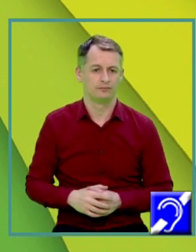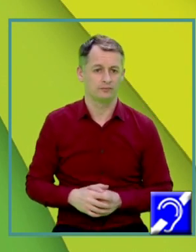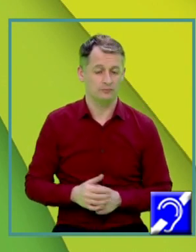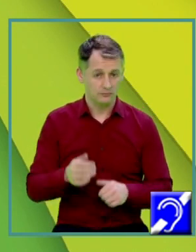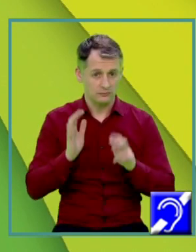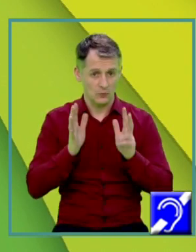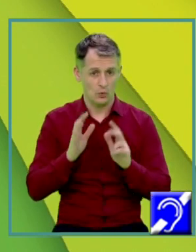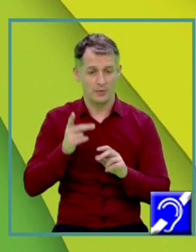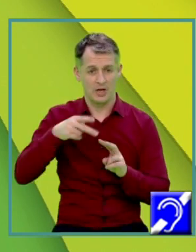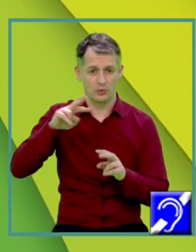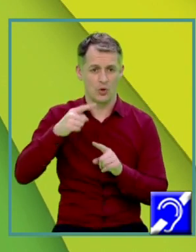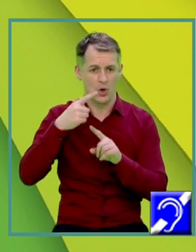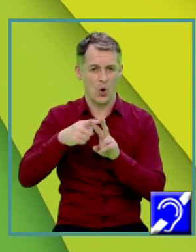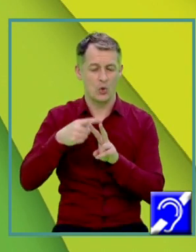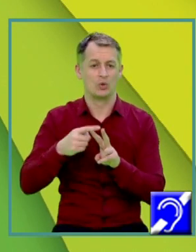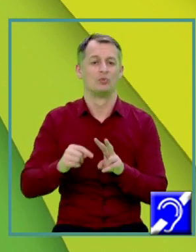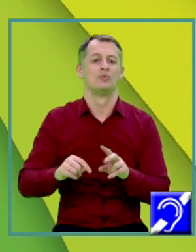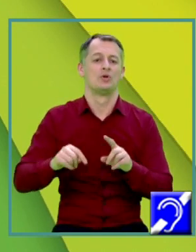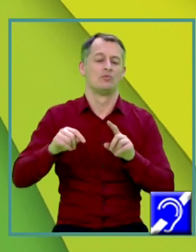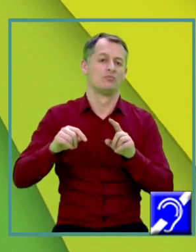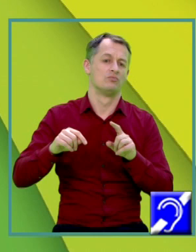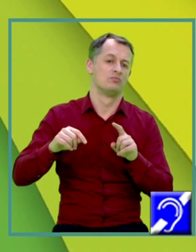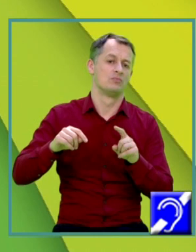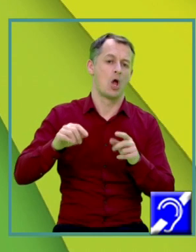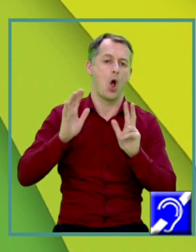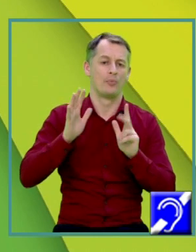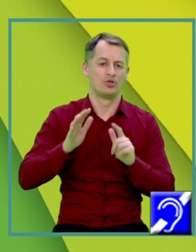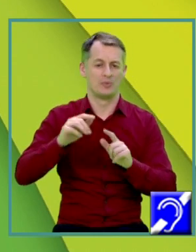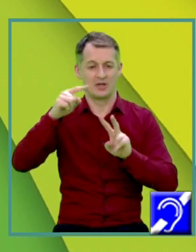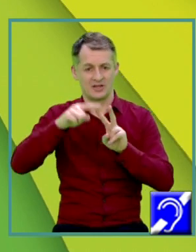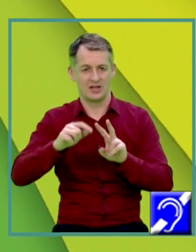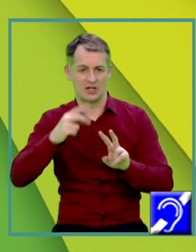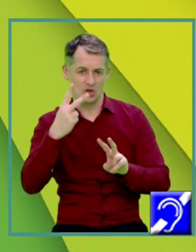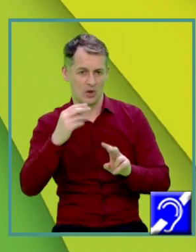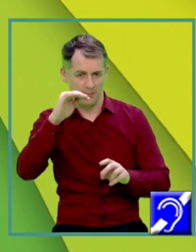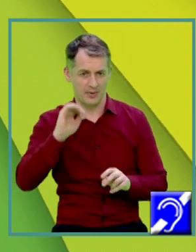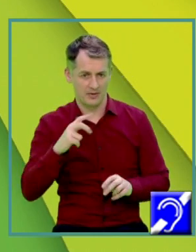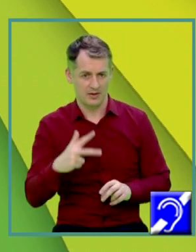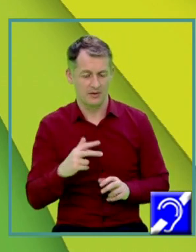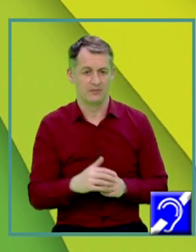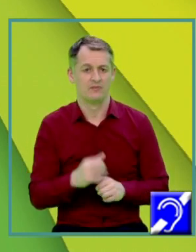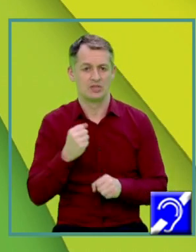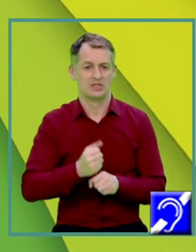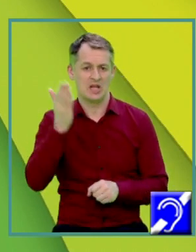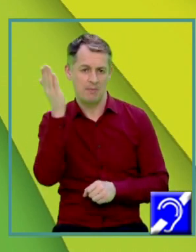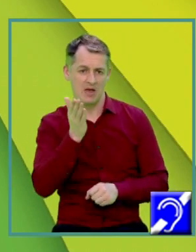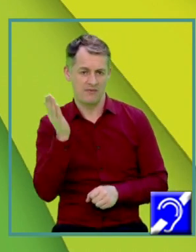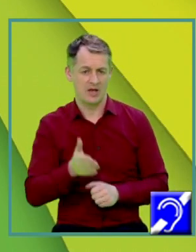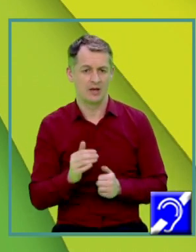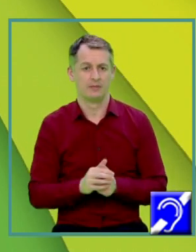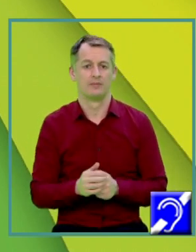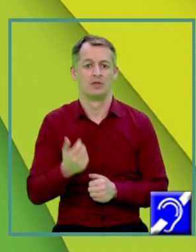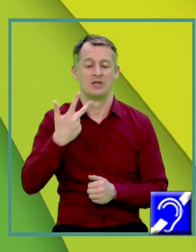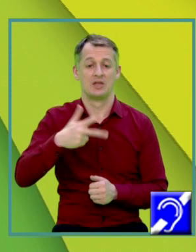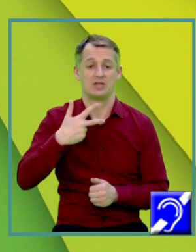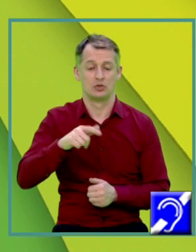a doua ori 18 radical din 2 pe 3 Simplificăm 3 cu 18 324